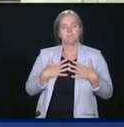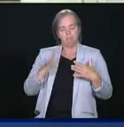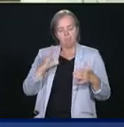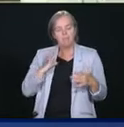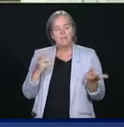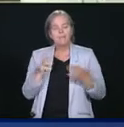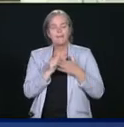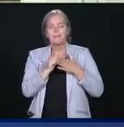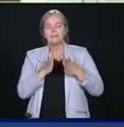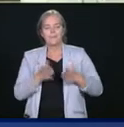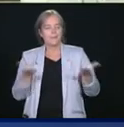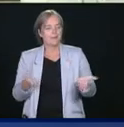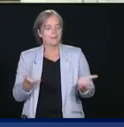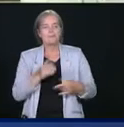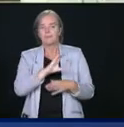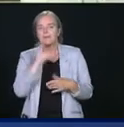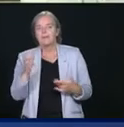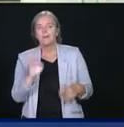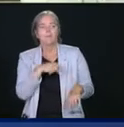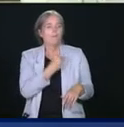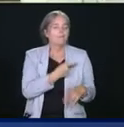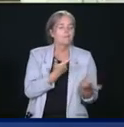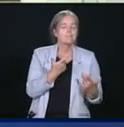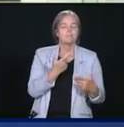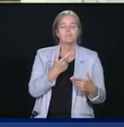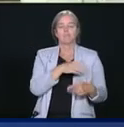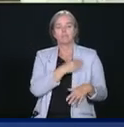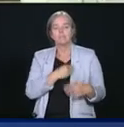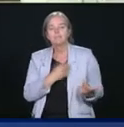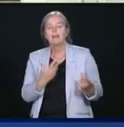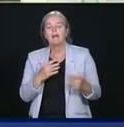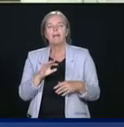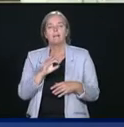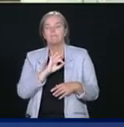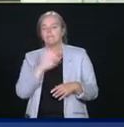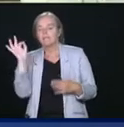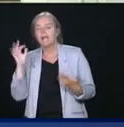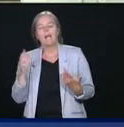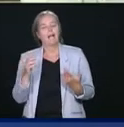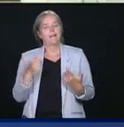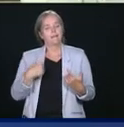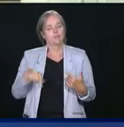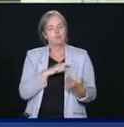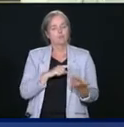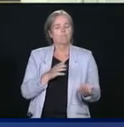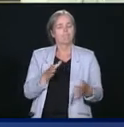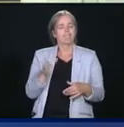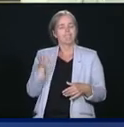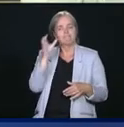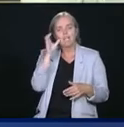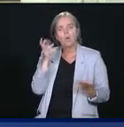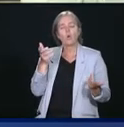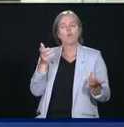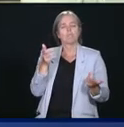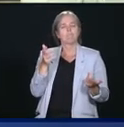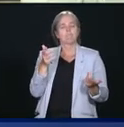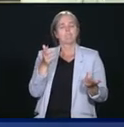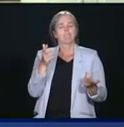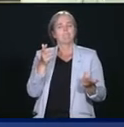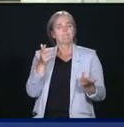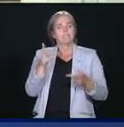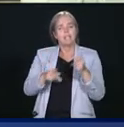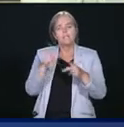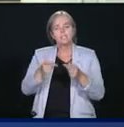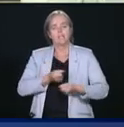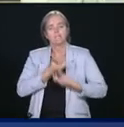des leaders municipaux, provinciaux ou fédéraux, se doivent d'être là pour écouter, pour entendre, pour comprendre que, malgré